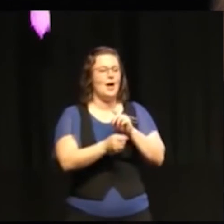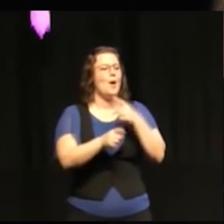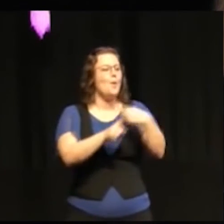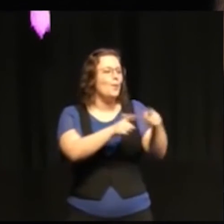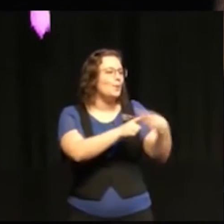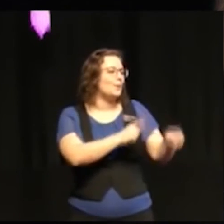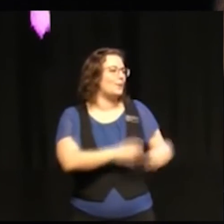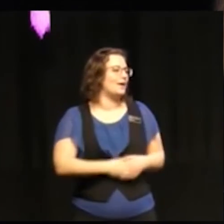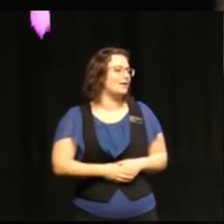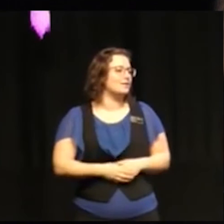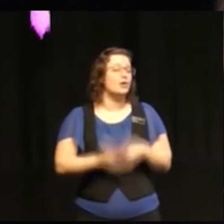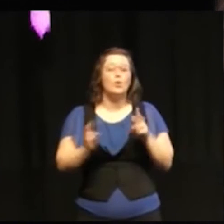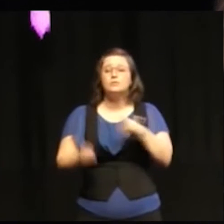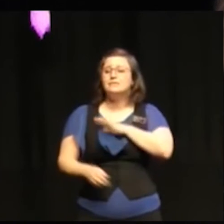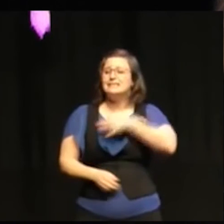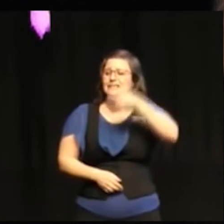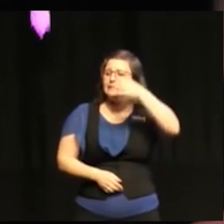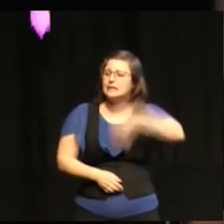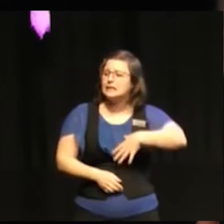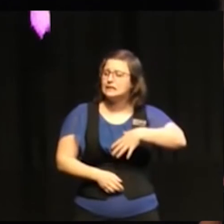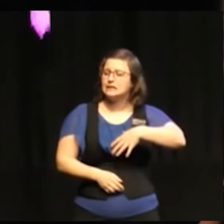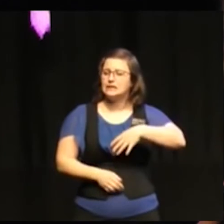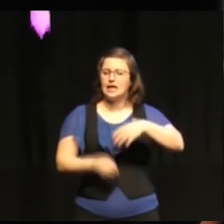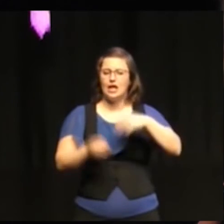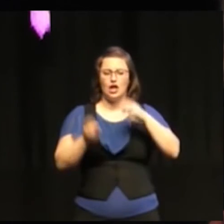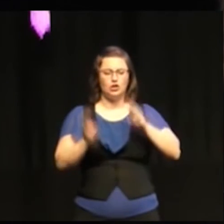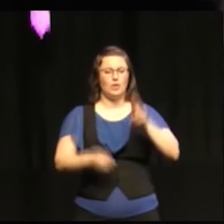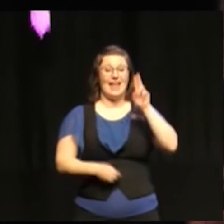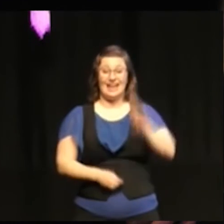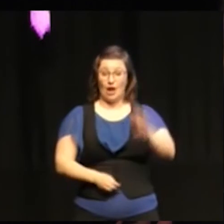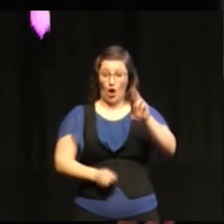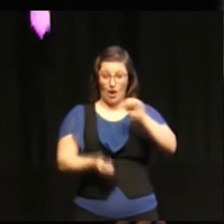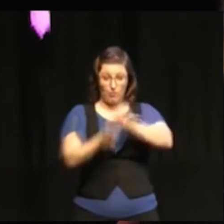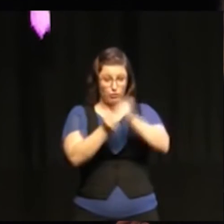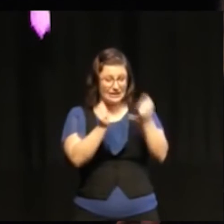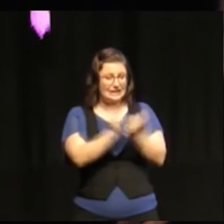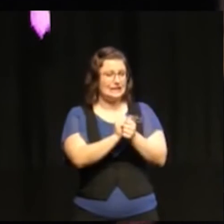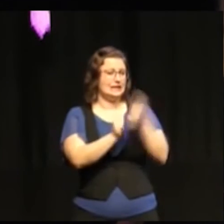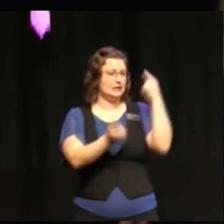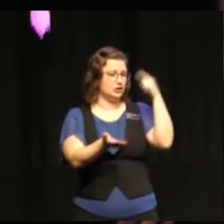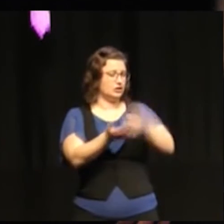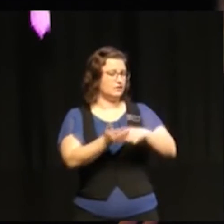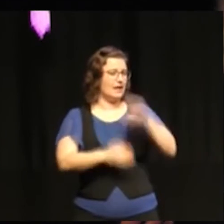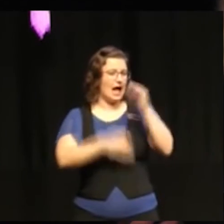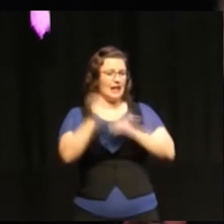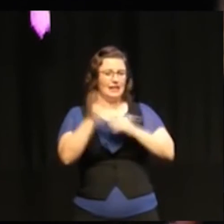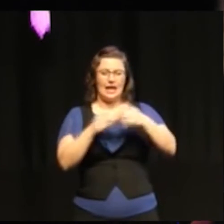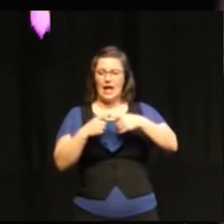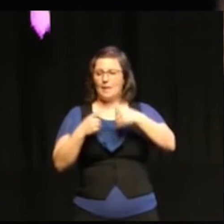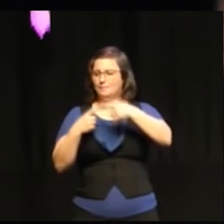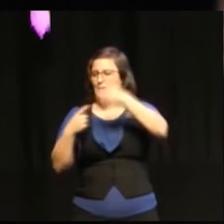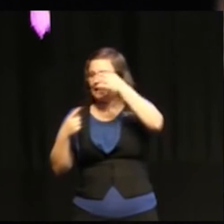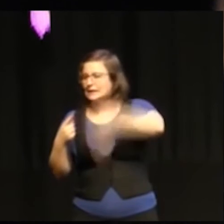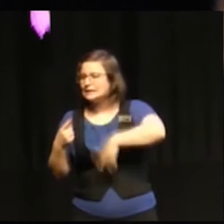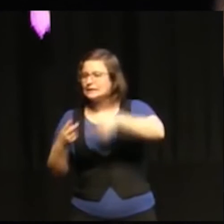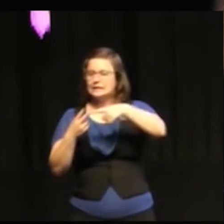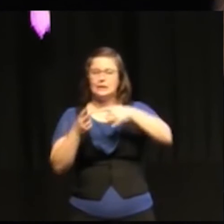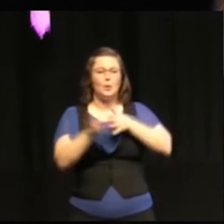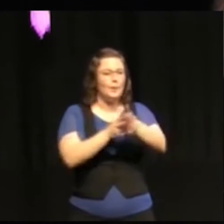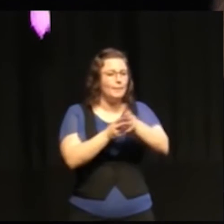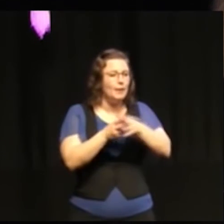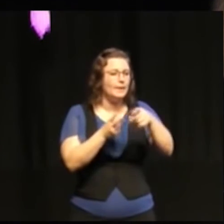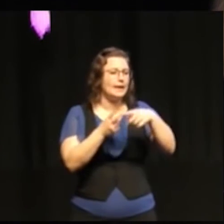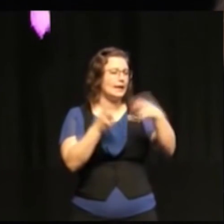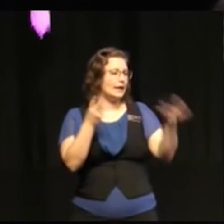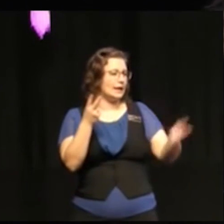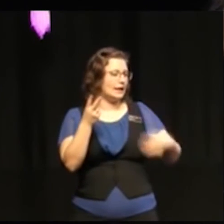den här typen av realpolitik för att hantera risker och utmaningar